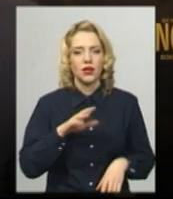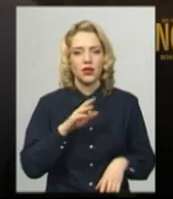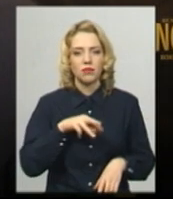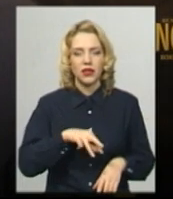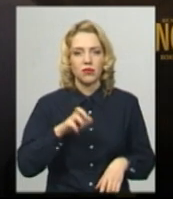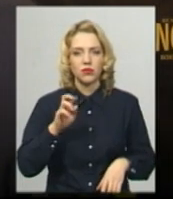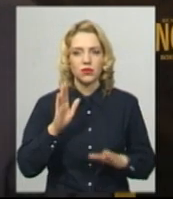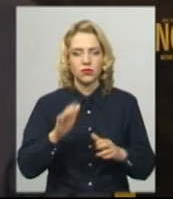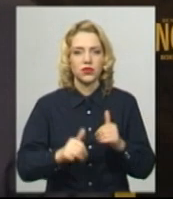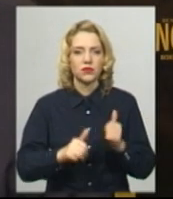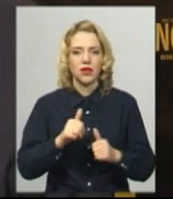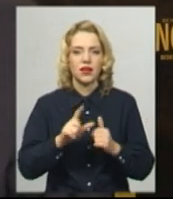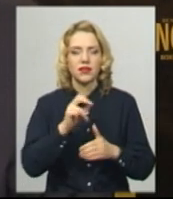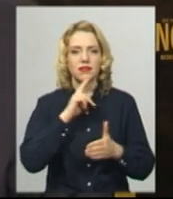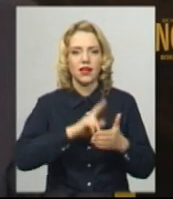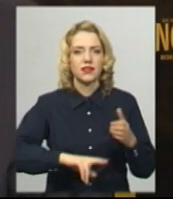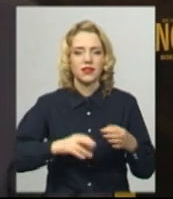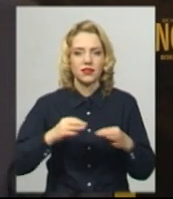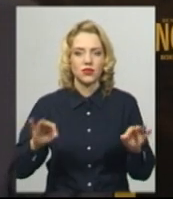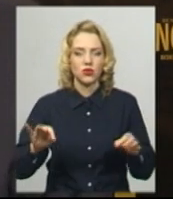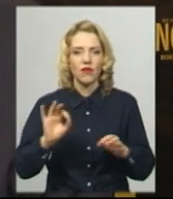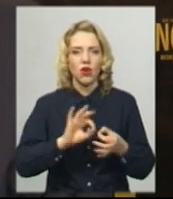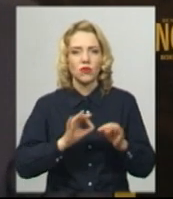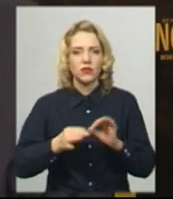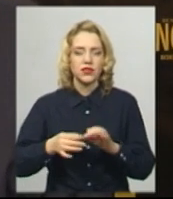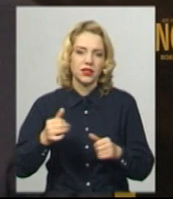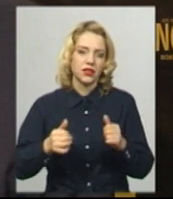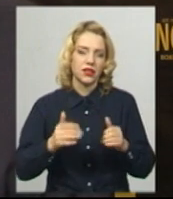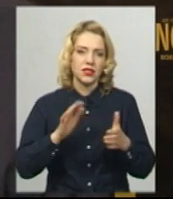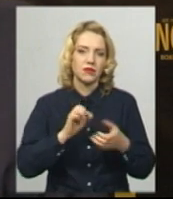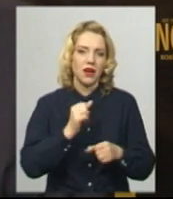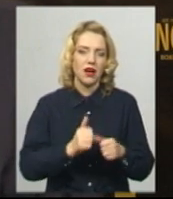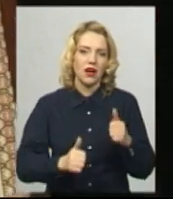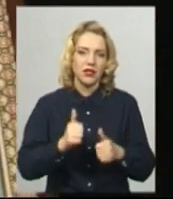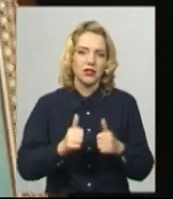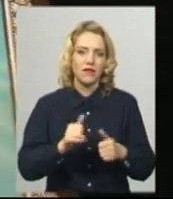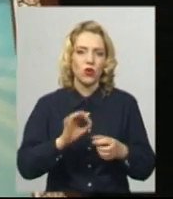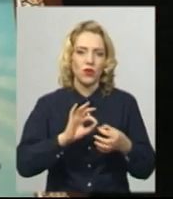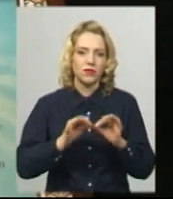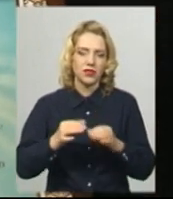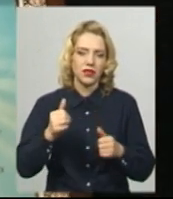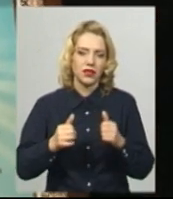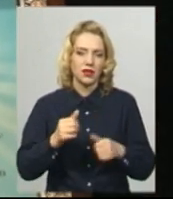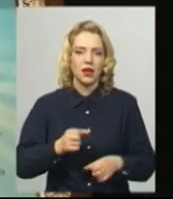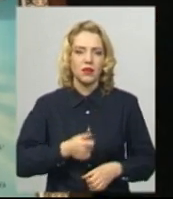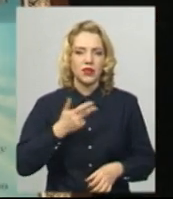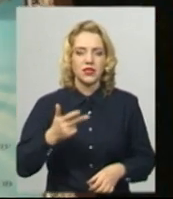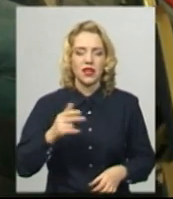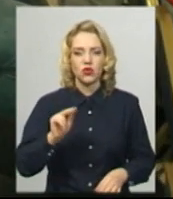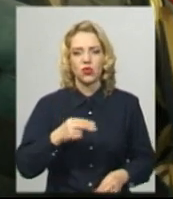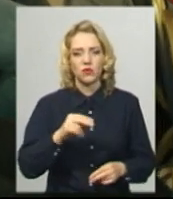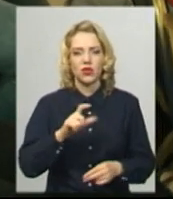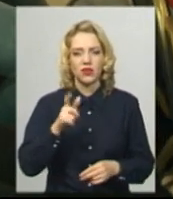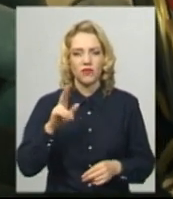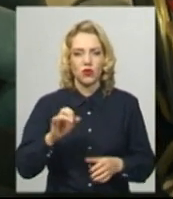позмагається за ліцензію Олімпійських ігор, позмагається на Олімпійських ігор. Призерка чемпіонату Європи Марія Боруцца